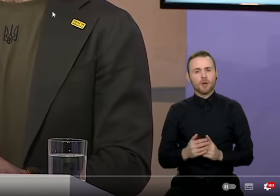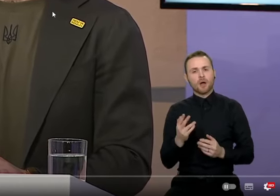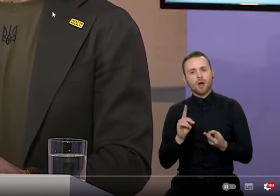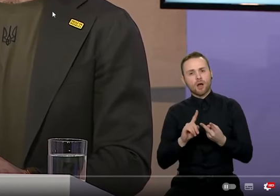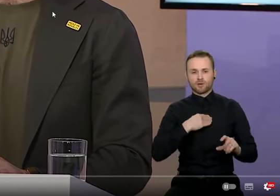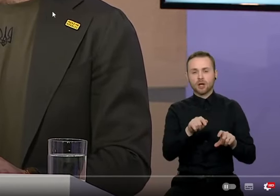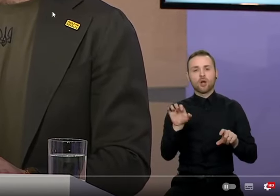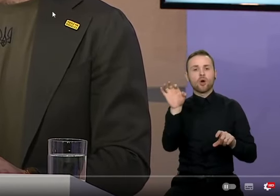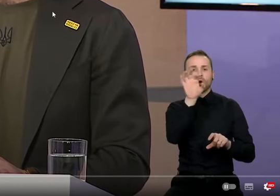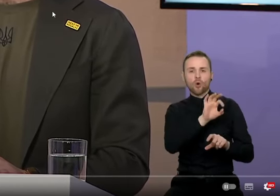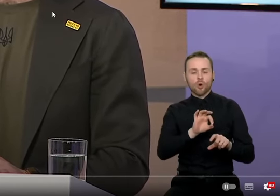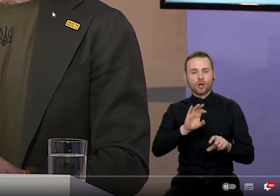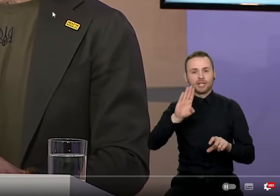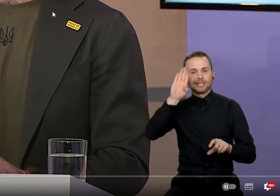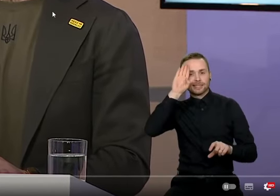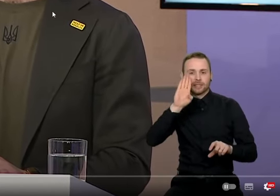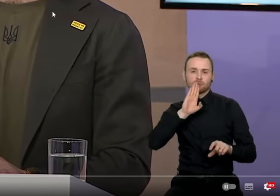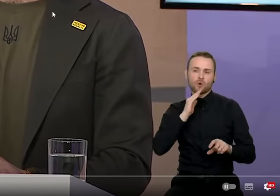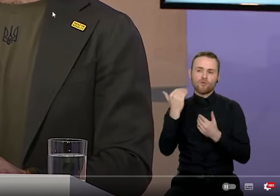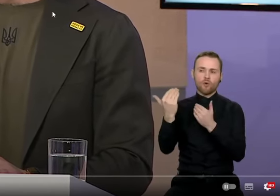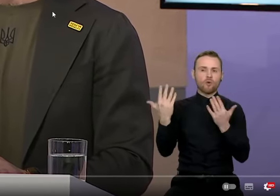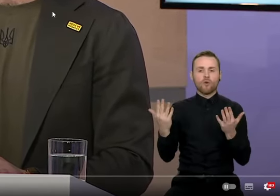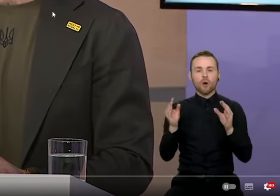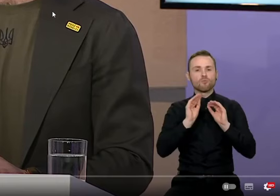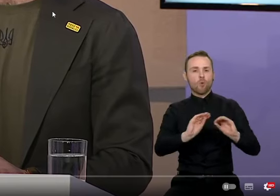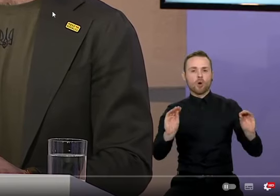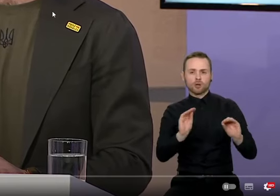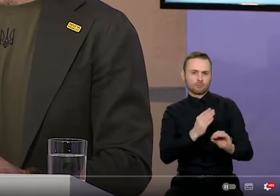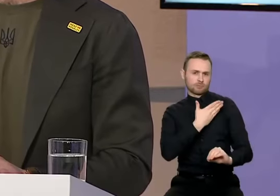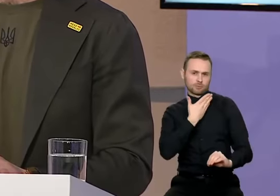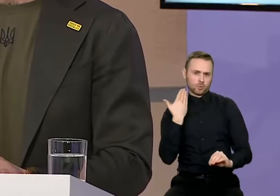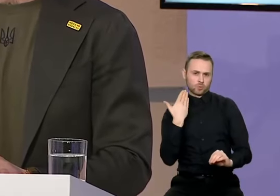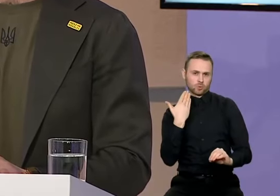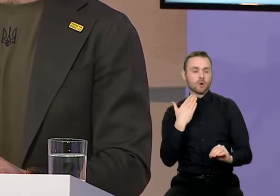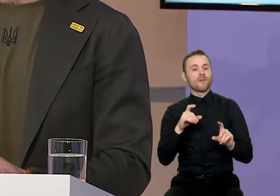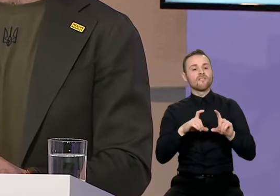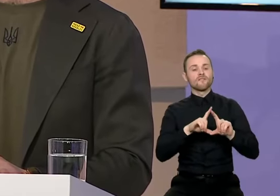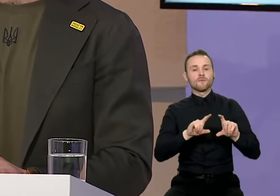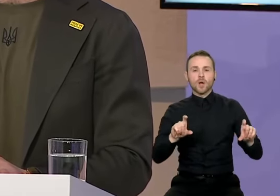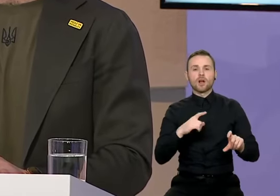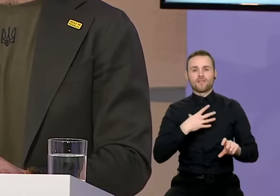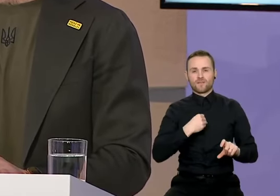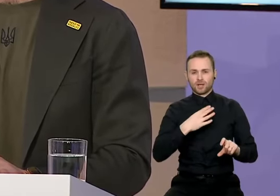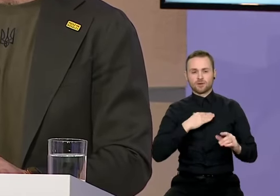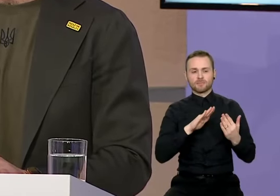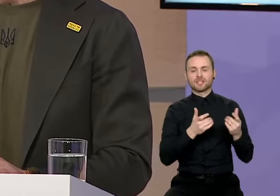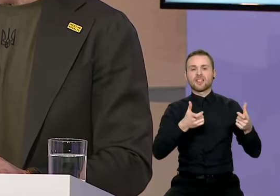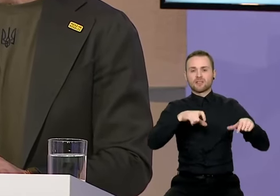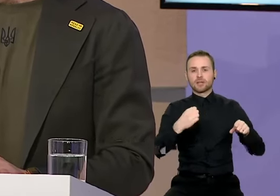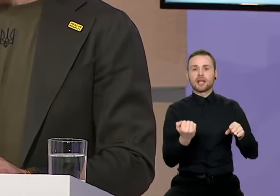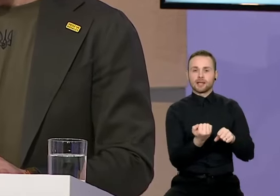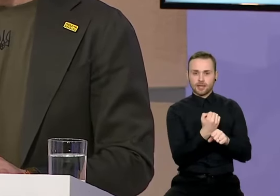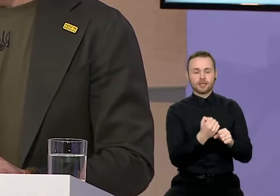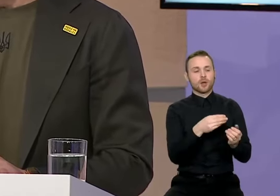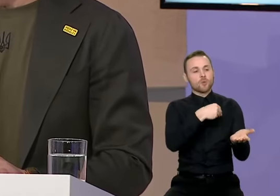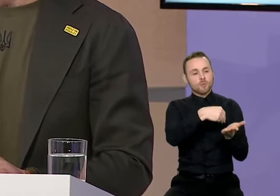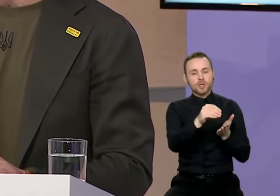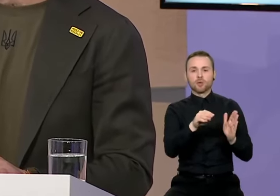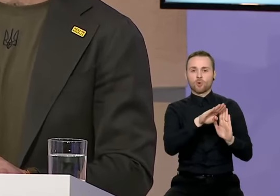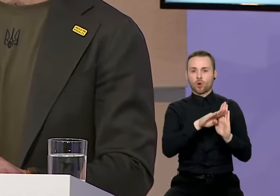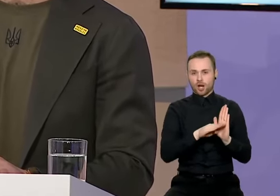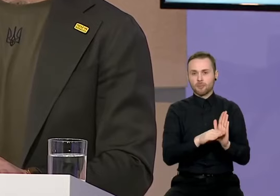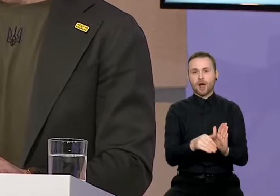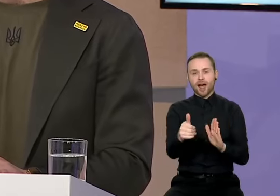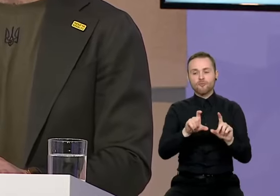Mūsų valstybės politikas stiprinti, Vilniaus miestas valdybė turi įsikyti tokias pastogas ir užtikrinti, kad tai būtų dėstama Vilniaus mokyklose. Kita